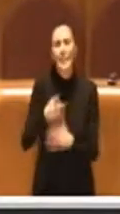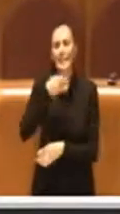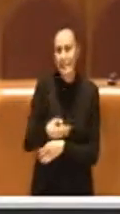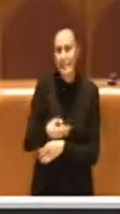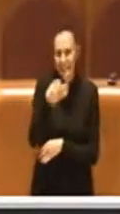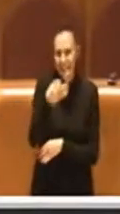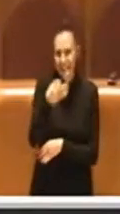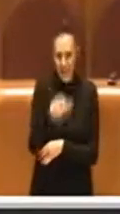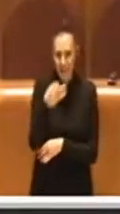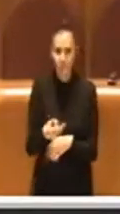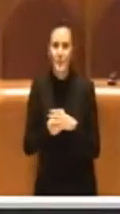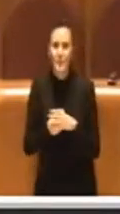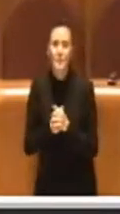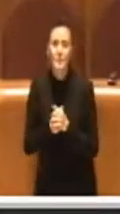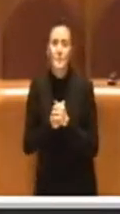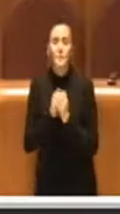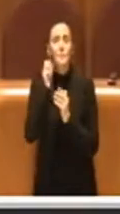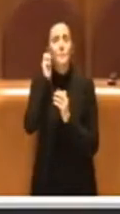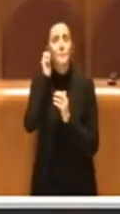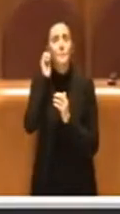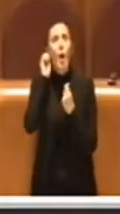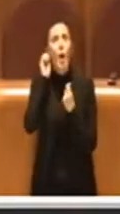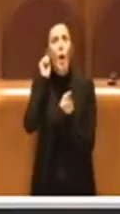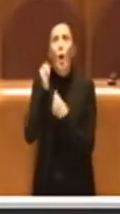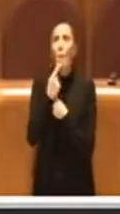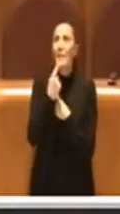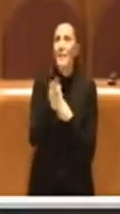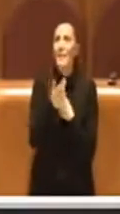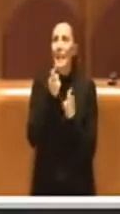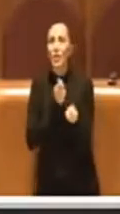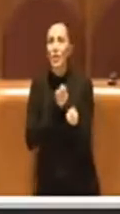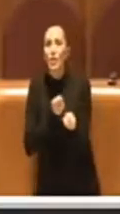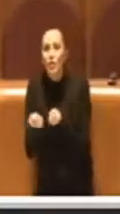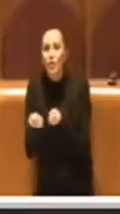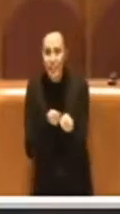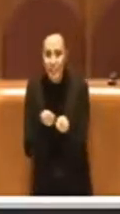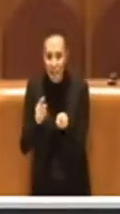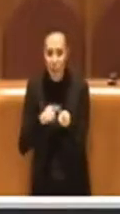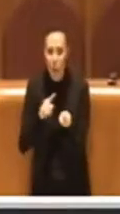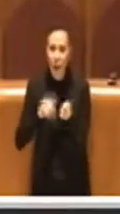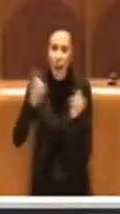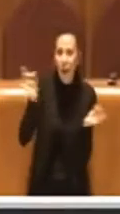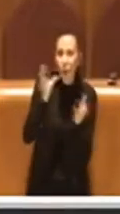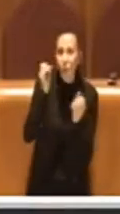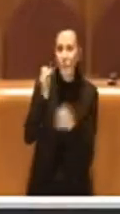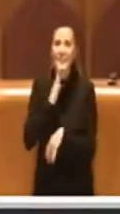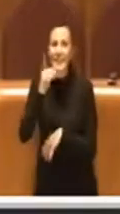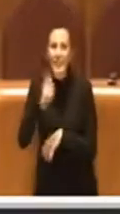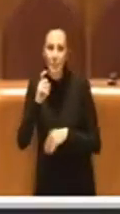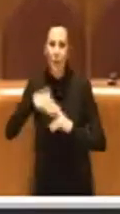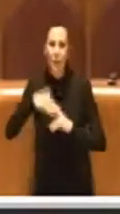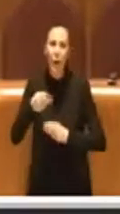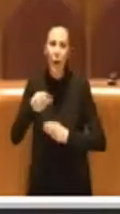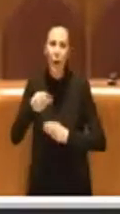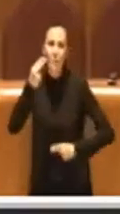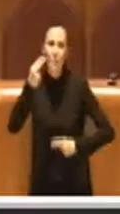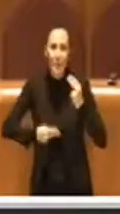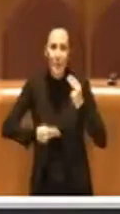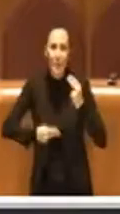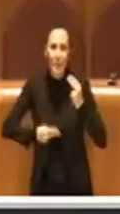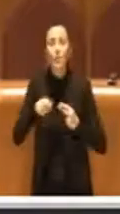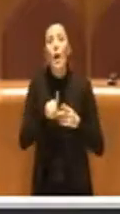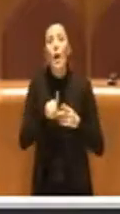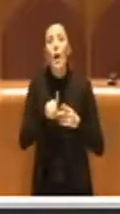lungaggini di gestione di alcuni debiti per il bilancio, che portano non solo a una sentenza, ma